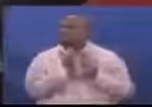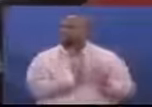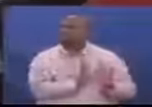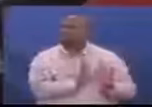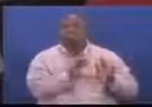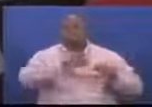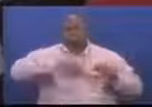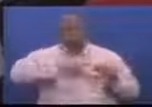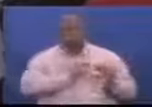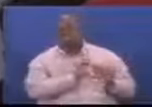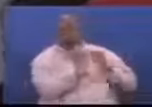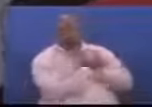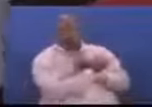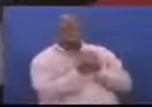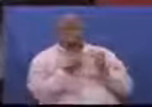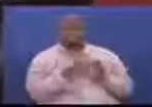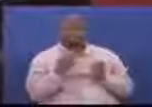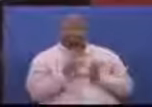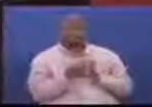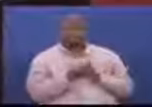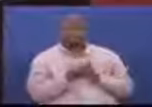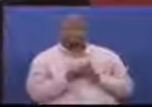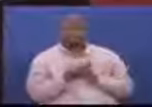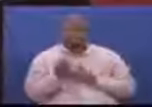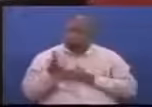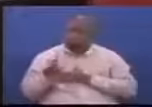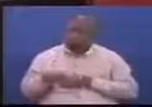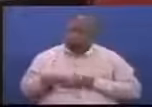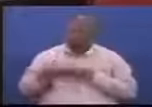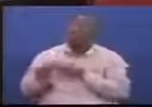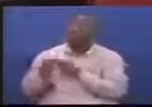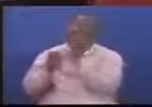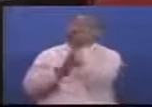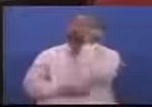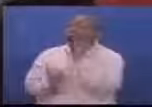tunathibiti mfumko wa bei Kwa kumtia umaskini mkulima